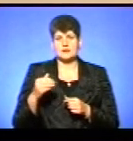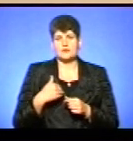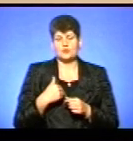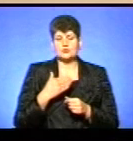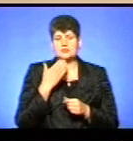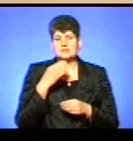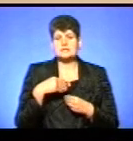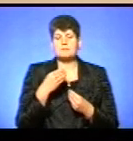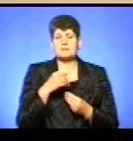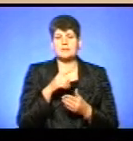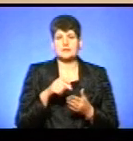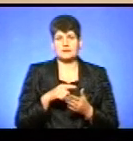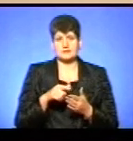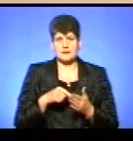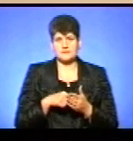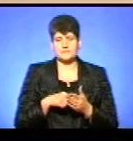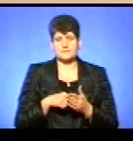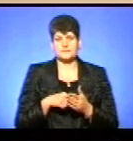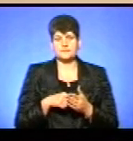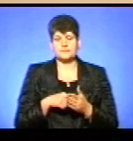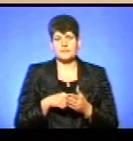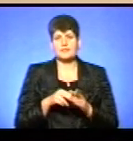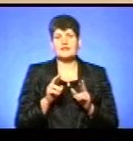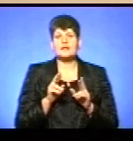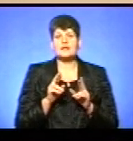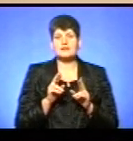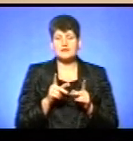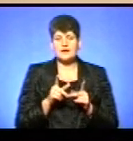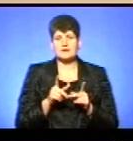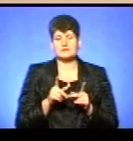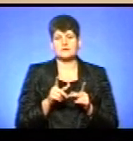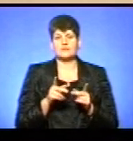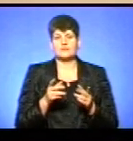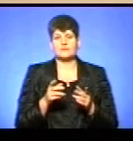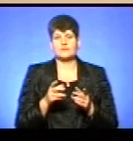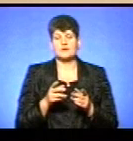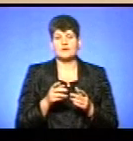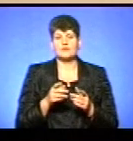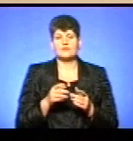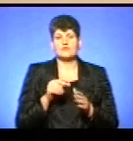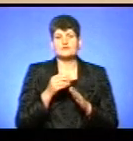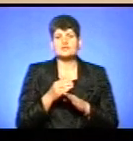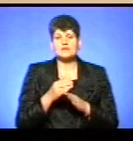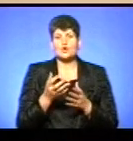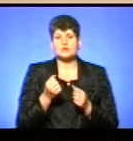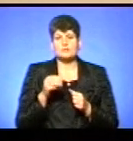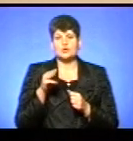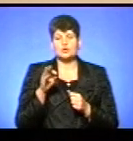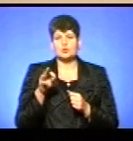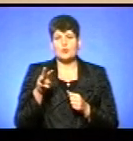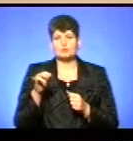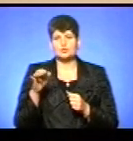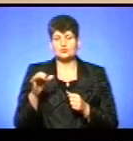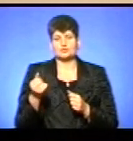запитання, хочу подати в такому ракурсі. Як в контексті отримання ТОМСу, яка роль і ініціатива